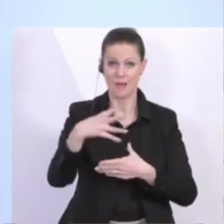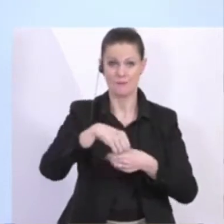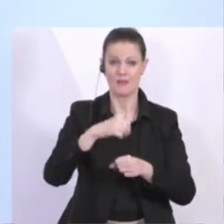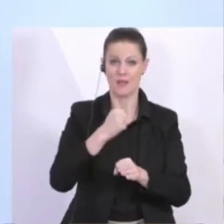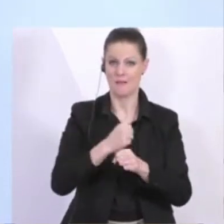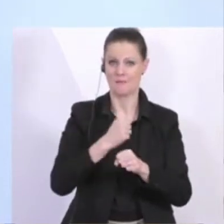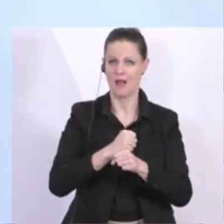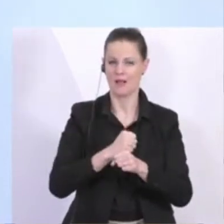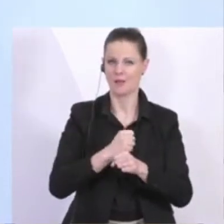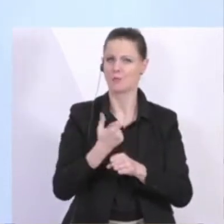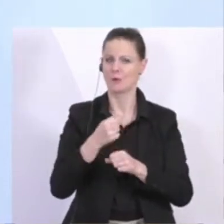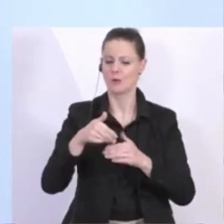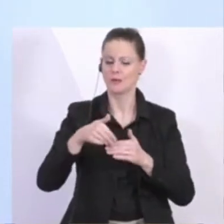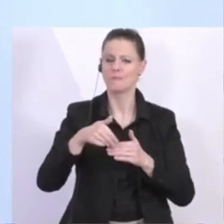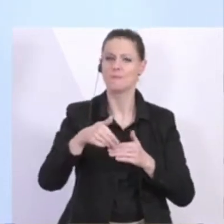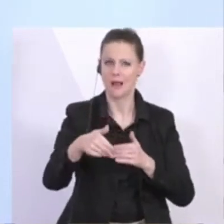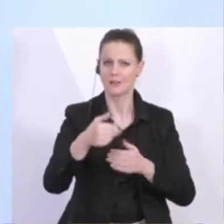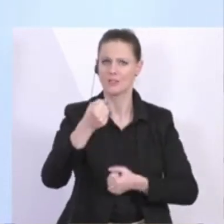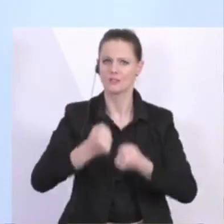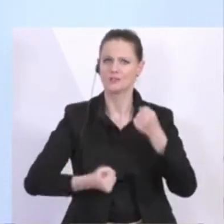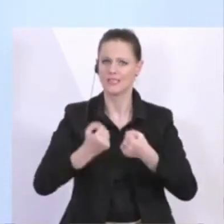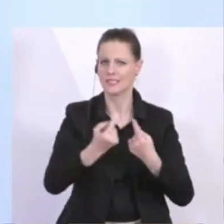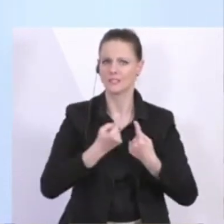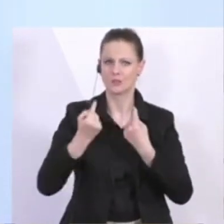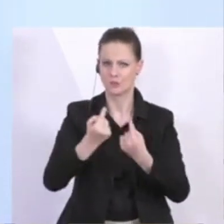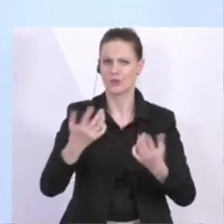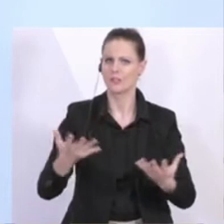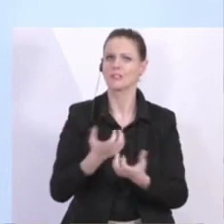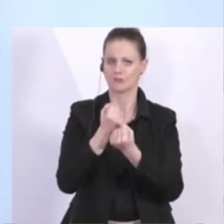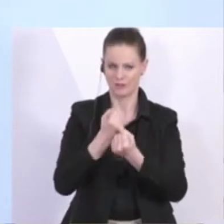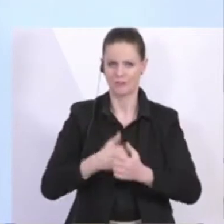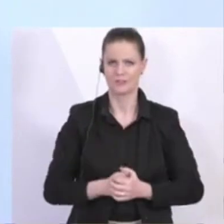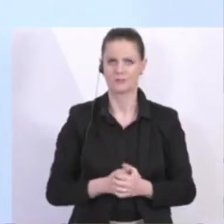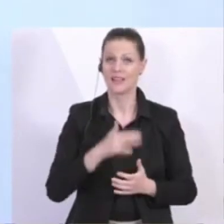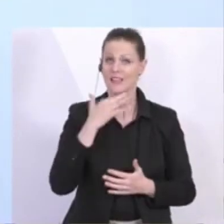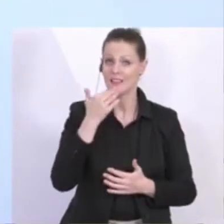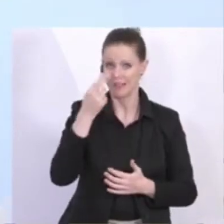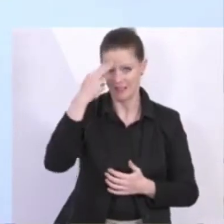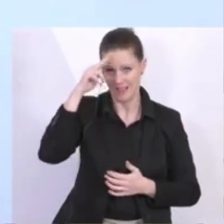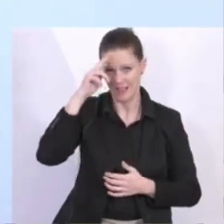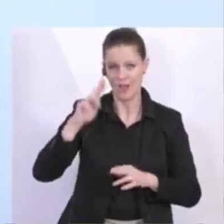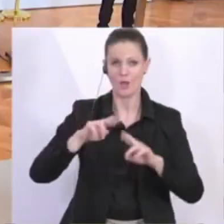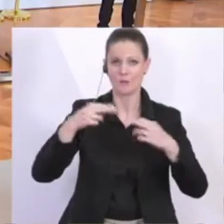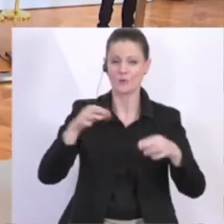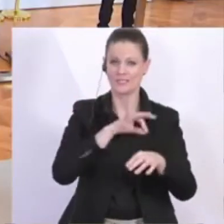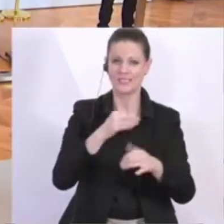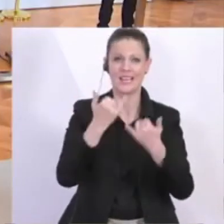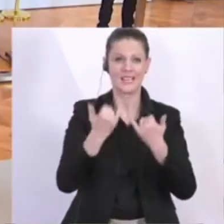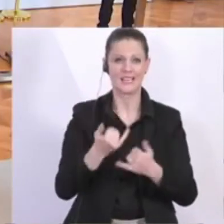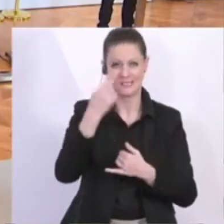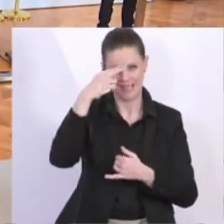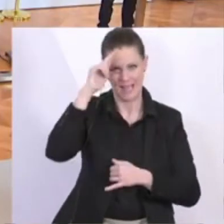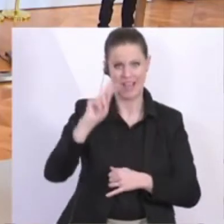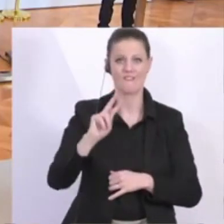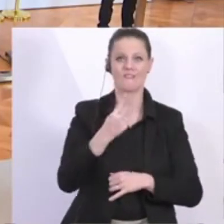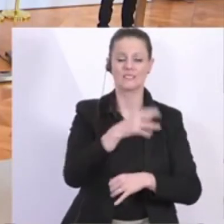desto eher werden wir diese schwierige Situation überstanden haben. Vielen Dank. Vielen Dank, Herr Bundeskanzler. Ich ersuche um das Statement des Vizekanzlers.